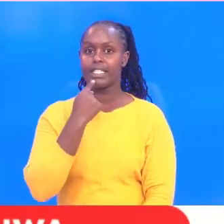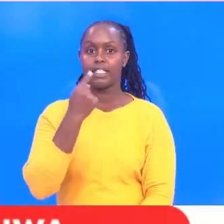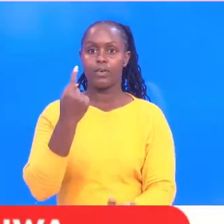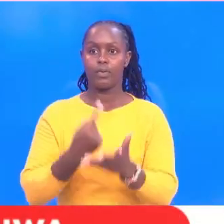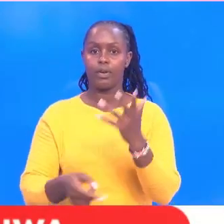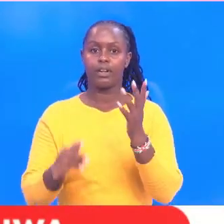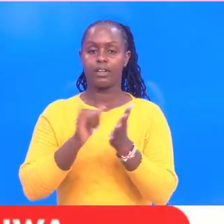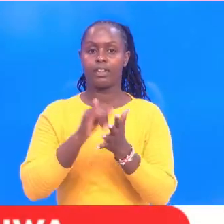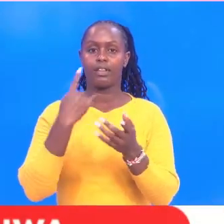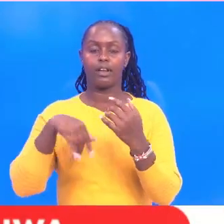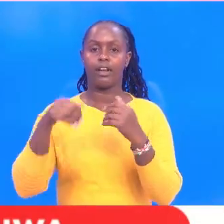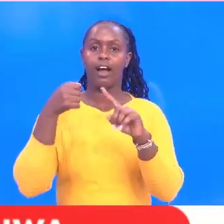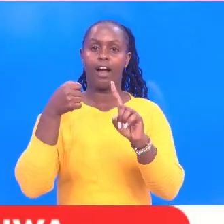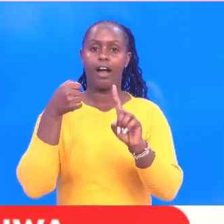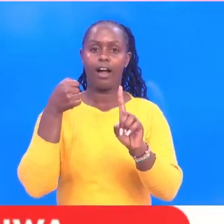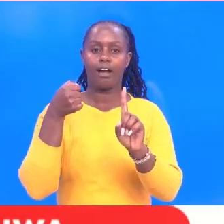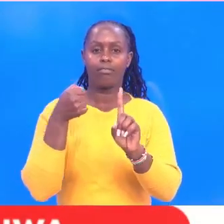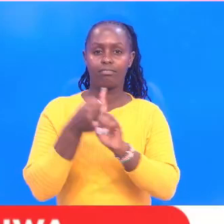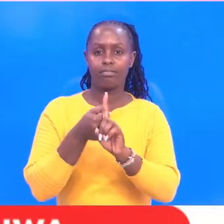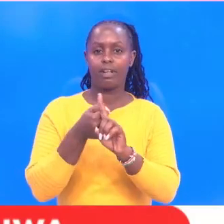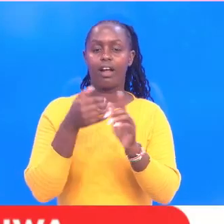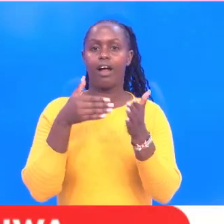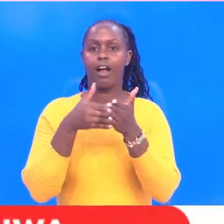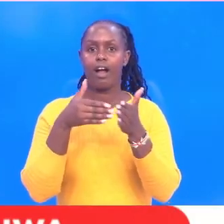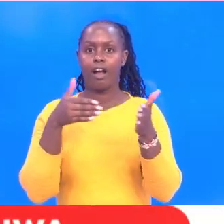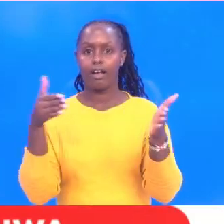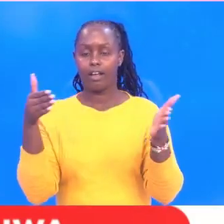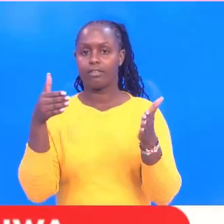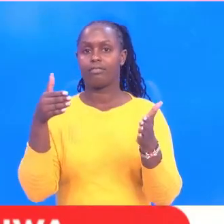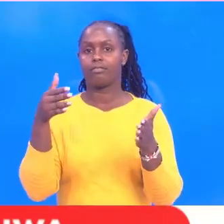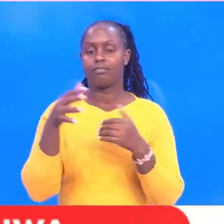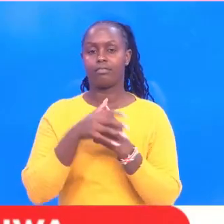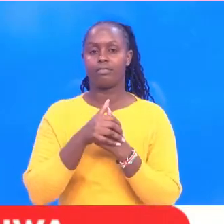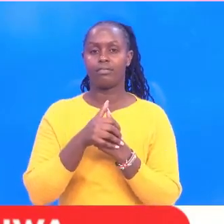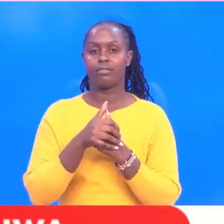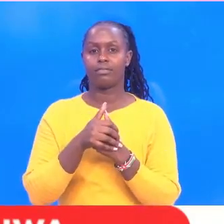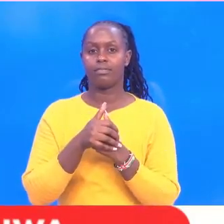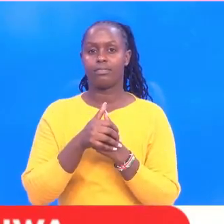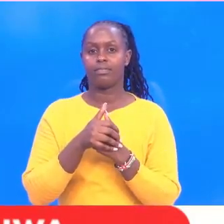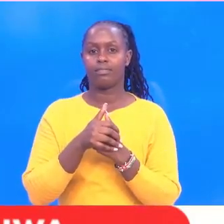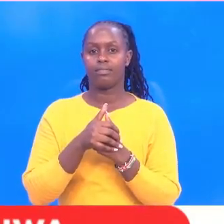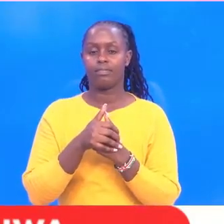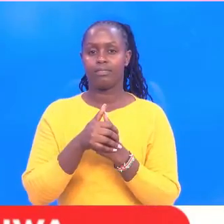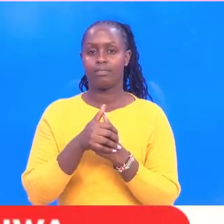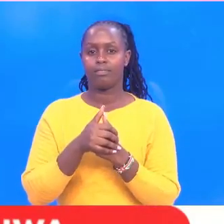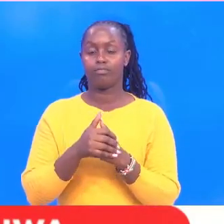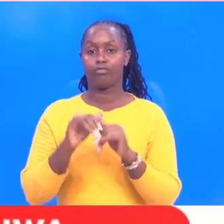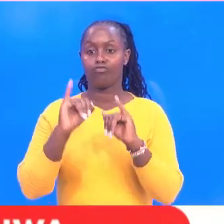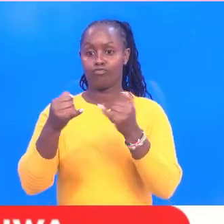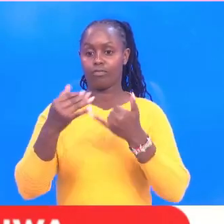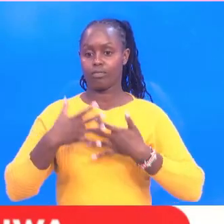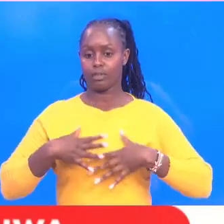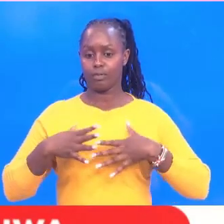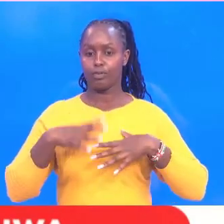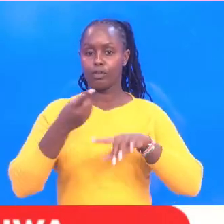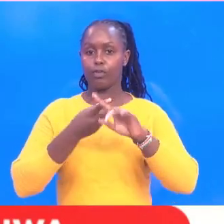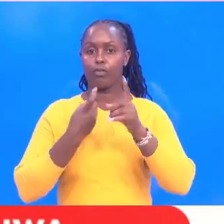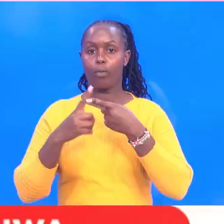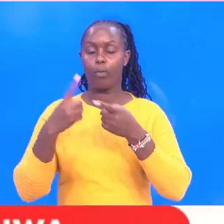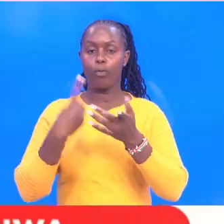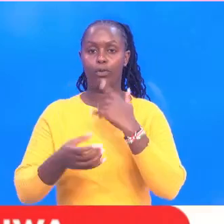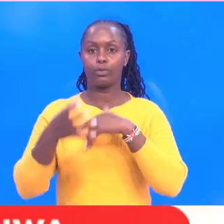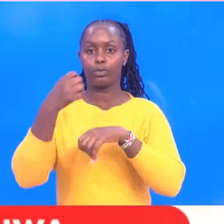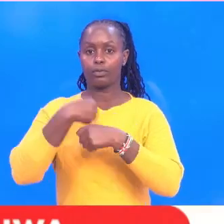vikali shambulio didi ya wanahabari waliokua kilipoti msako uliokua kiendesho na mamlaka ya nakada katika eneo la burudani ya Kettle House Jiji Nairobi.